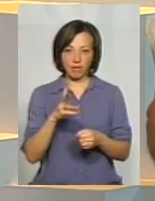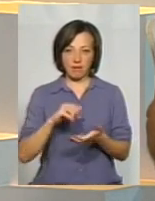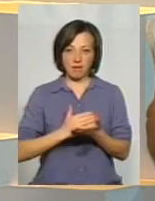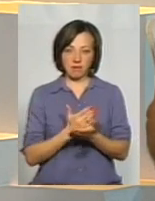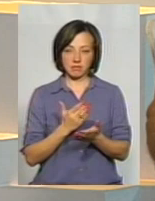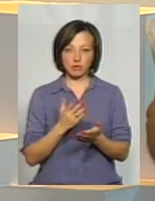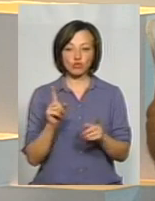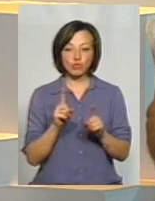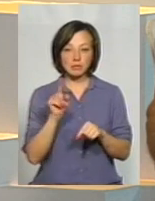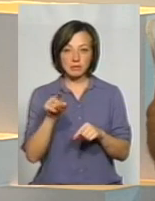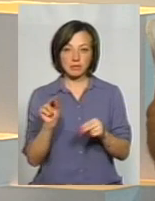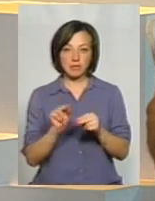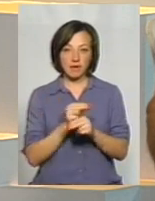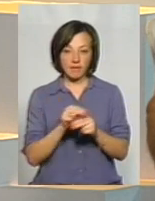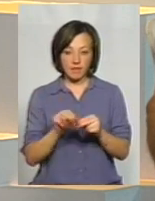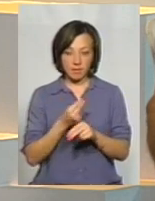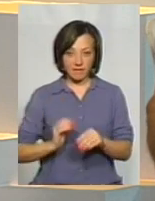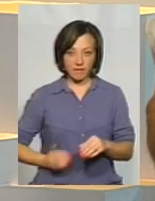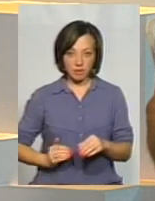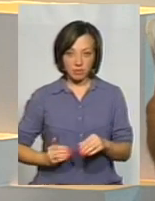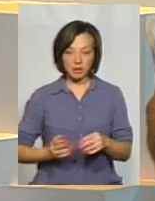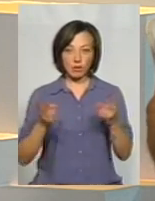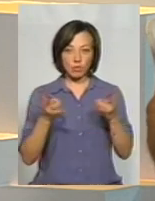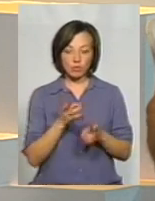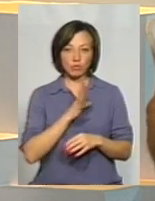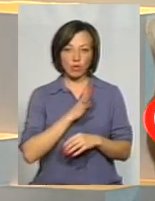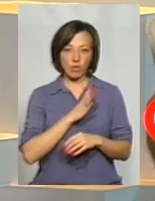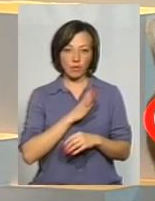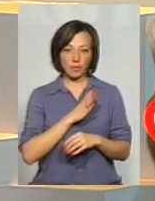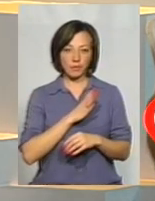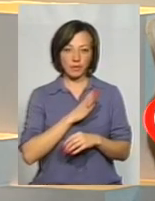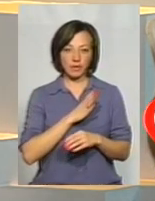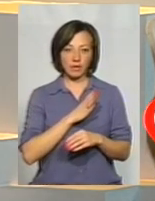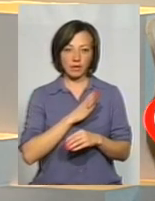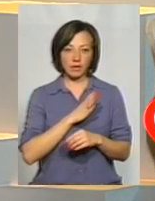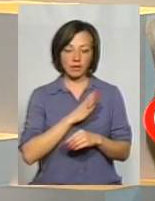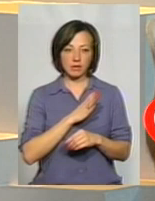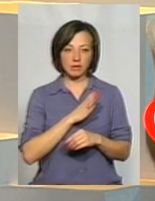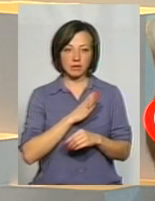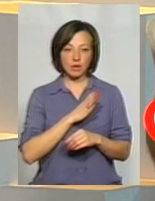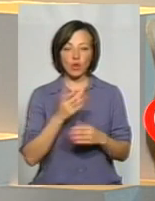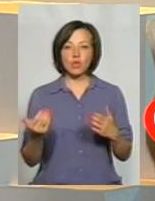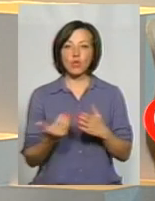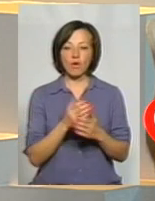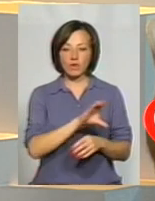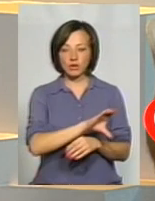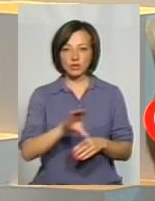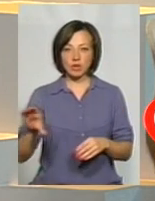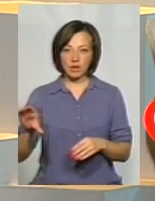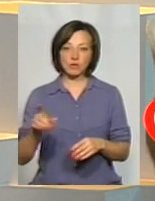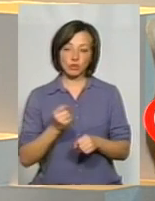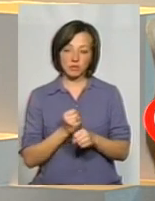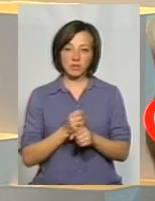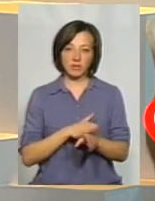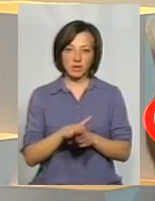підряднику необхідно було абсолютно поставити новий шар асфальтобітона, що він